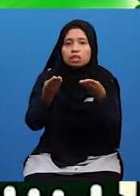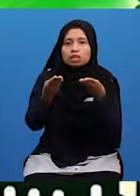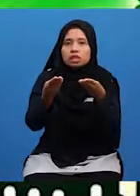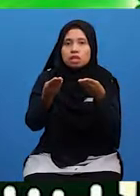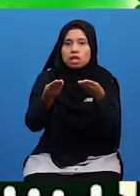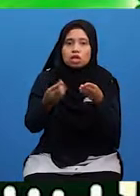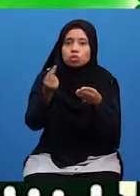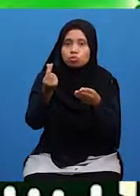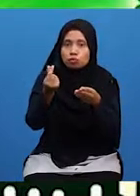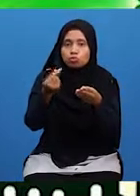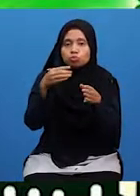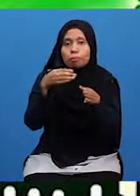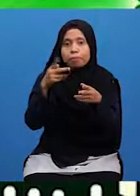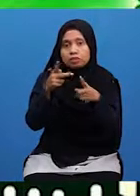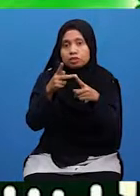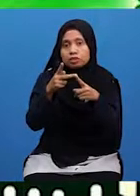guru petugas